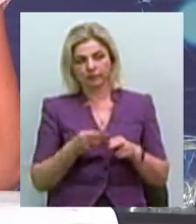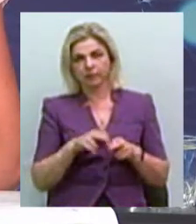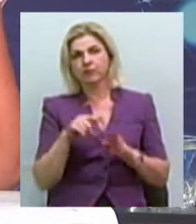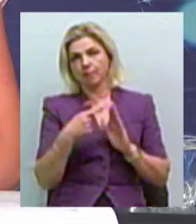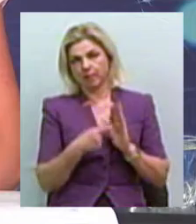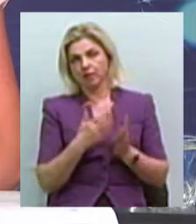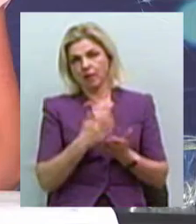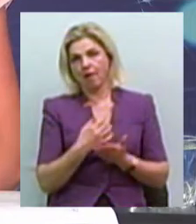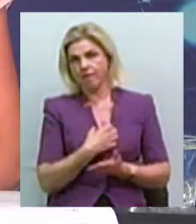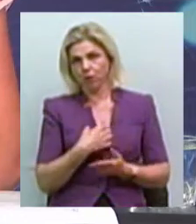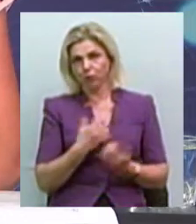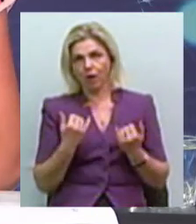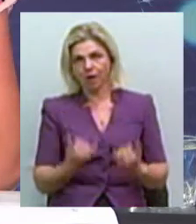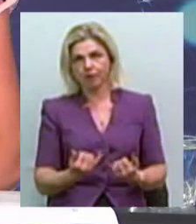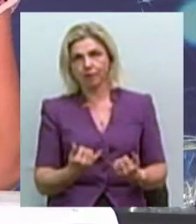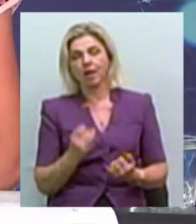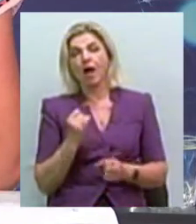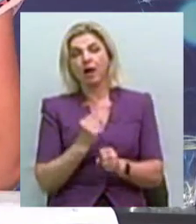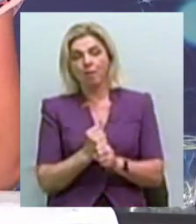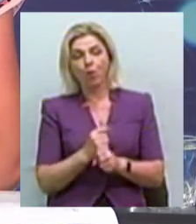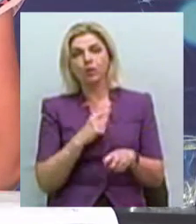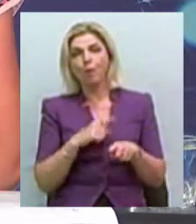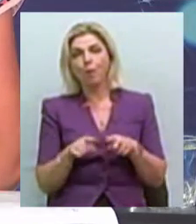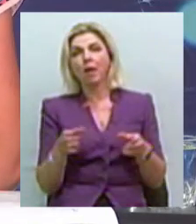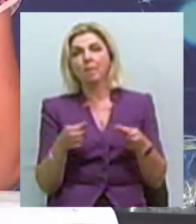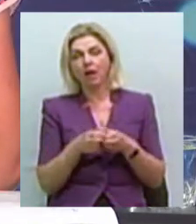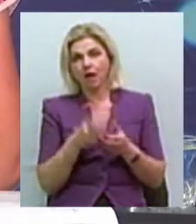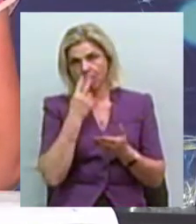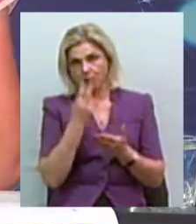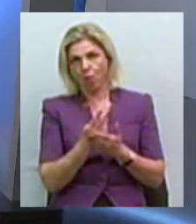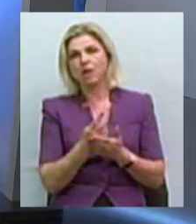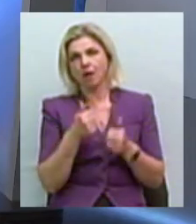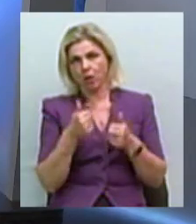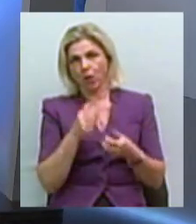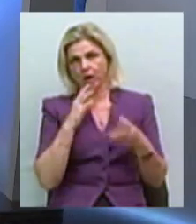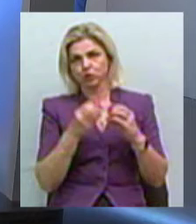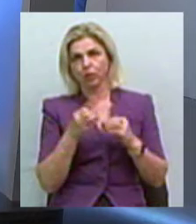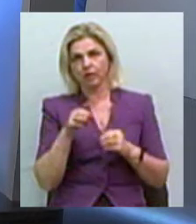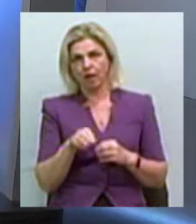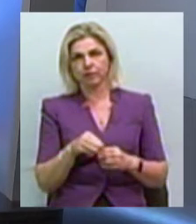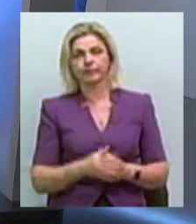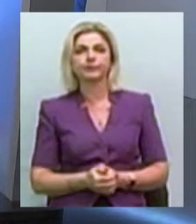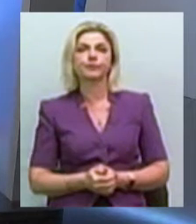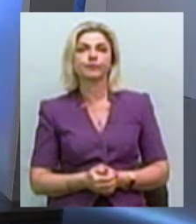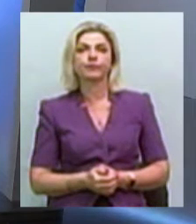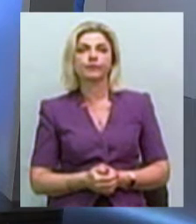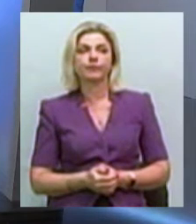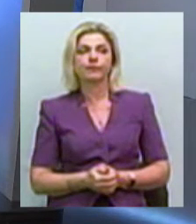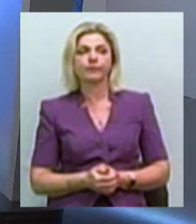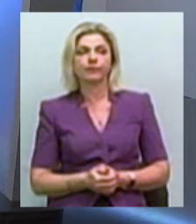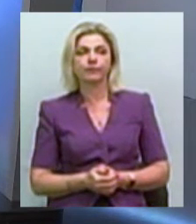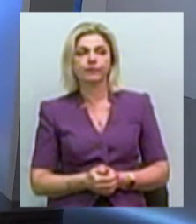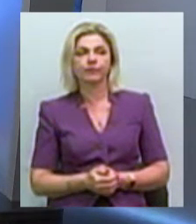важливим і актуальним, і робота мобільних бригад, вона показує результативність. Разом з цим, як вже наголошувалося,